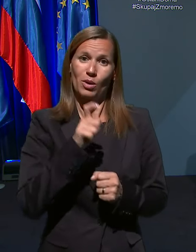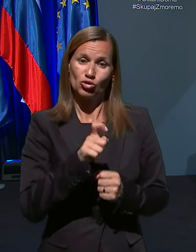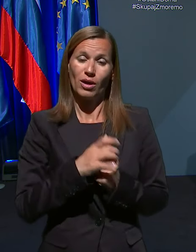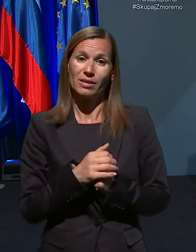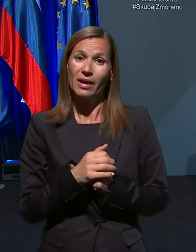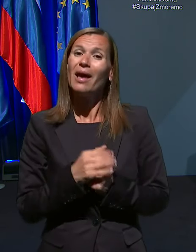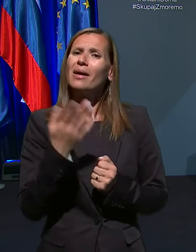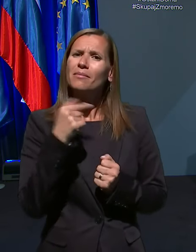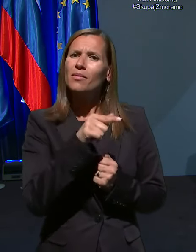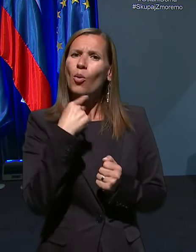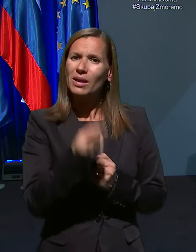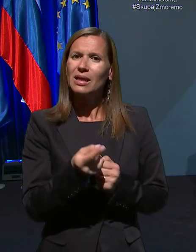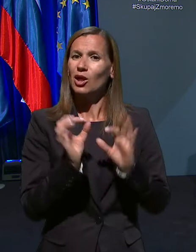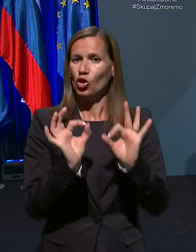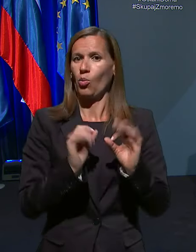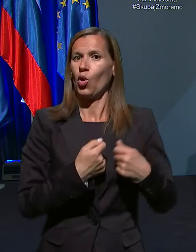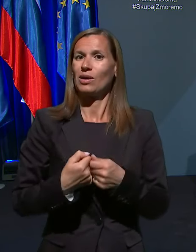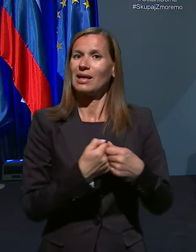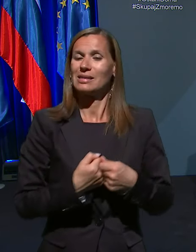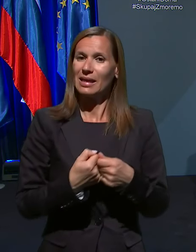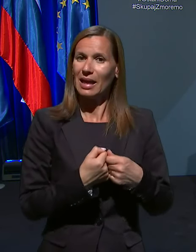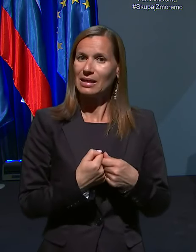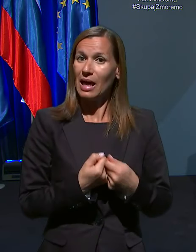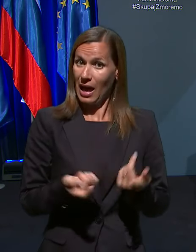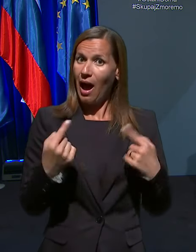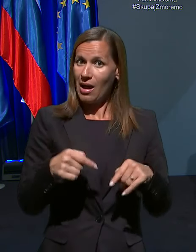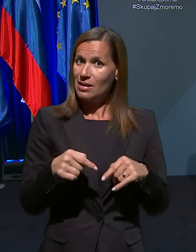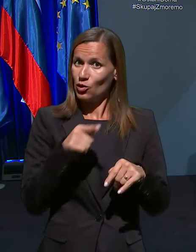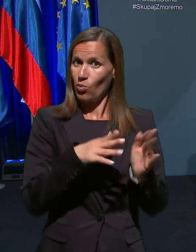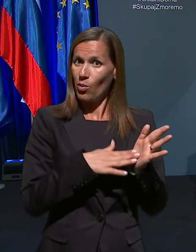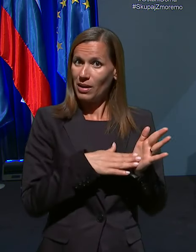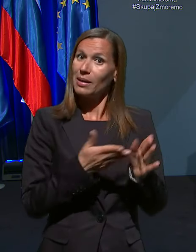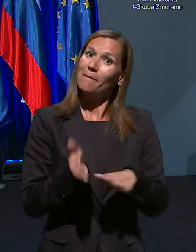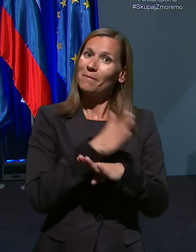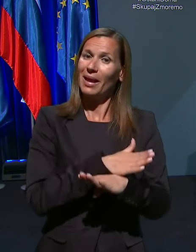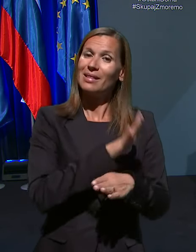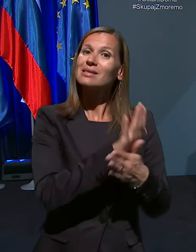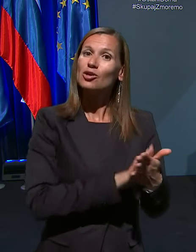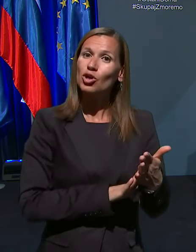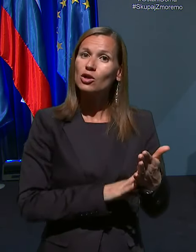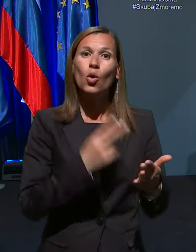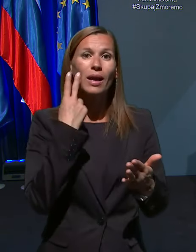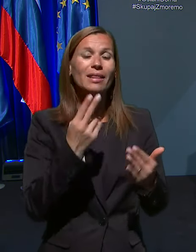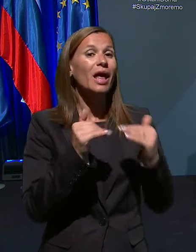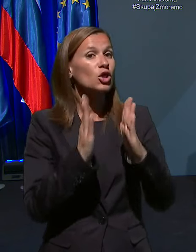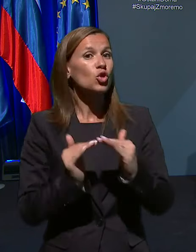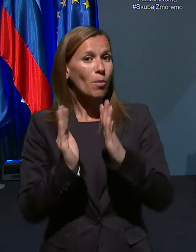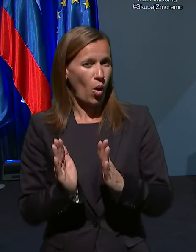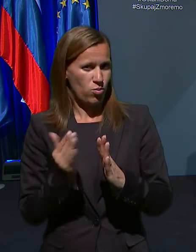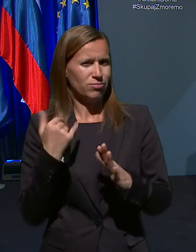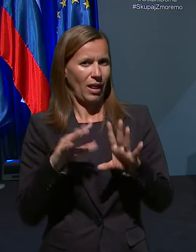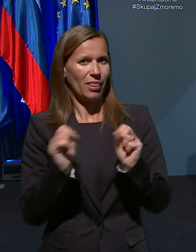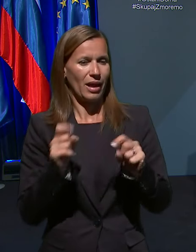Omenili ste dobro organiziranje. Ali so torej bile na začetku, glede domov, storjene napake?